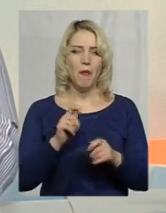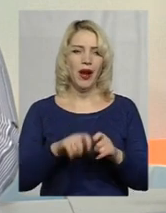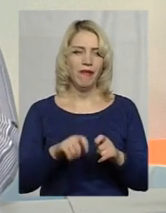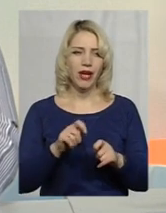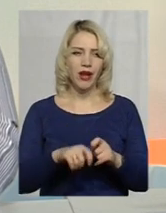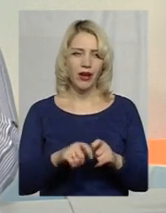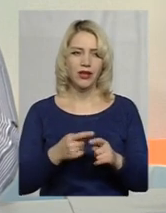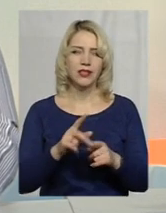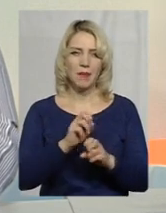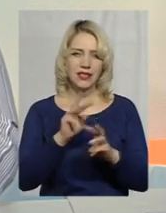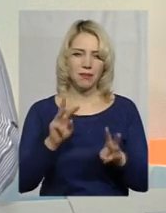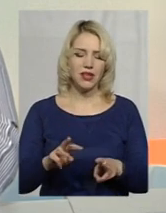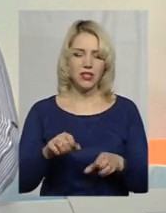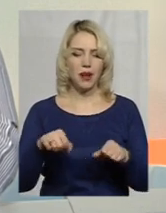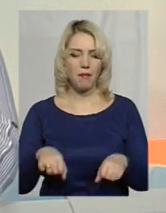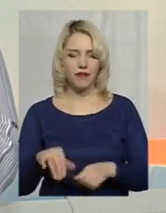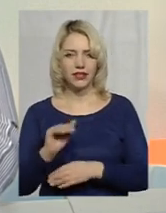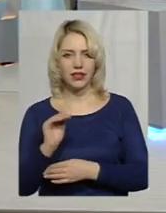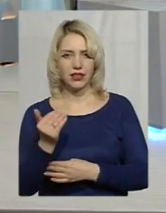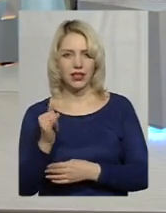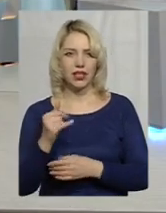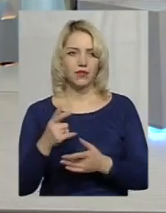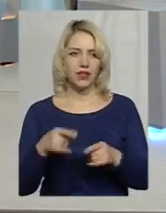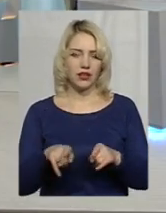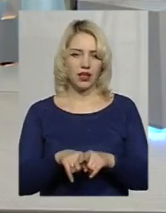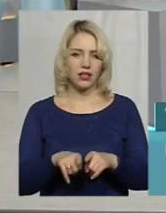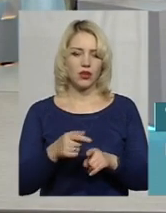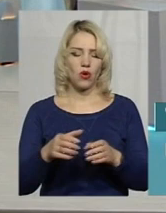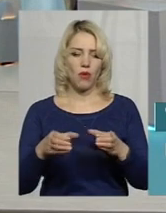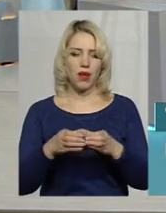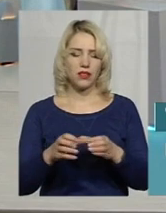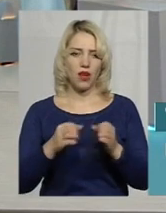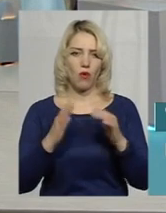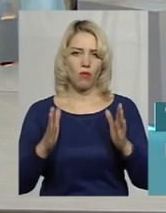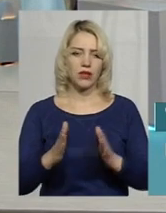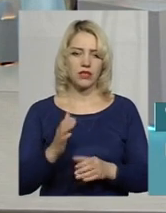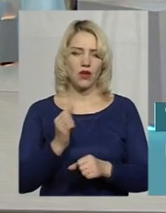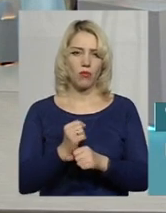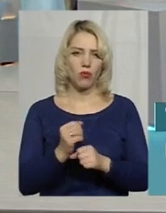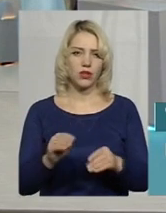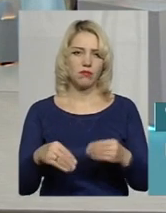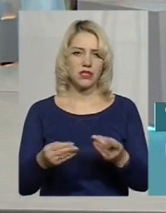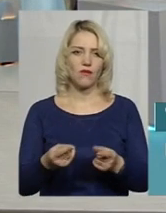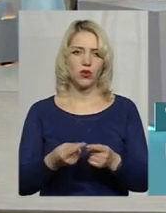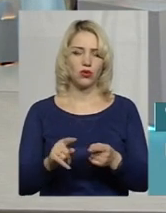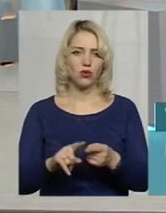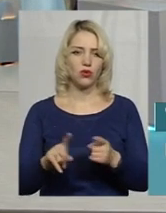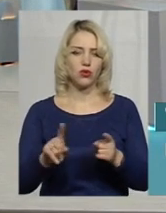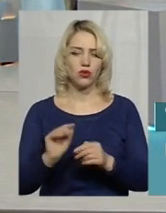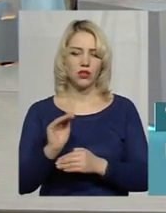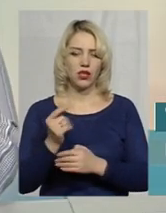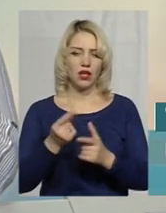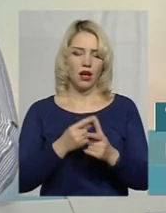забезпечення прав дитини. І таким чином командна комплексна робота приводить до того, що дитина або